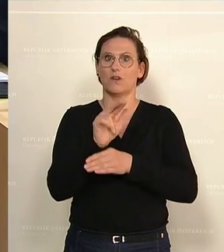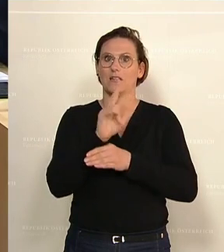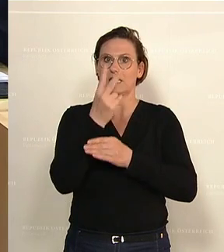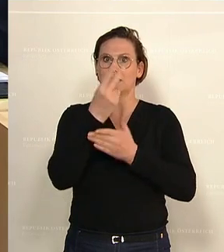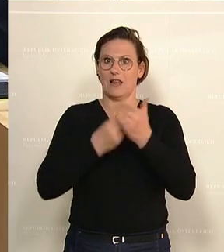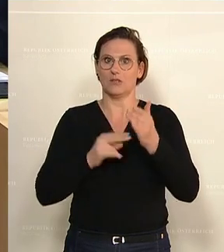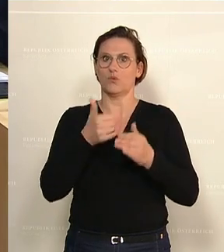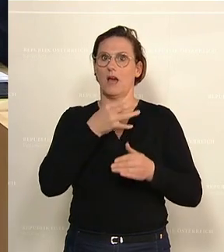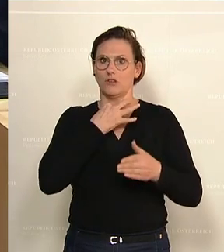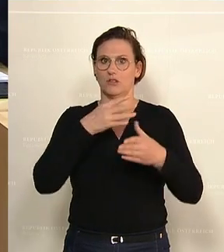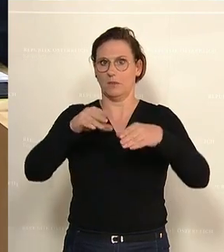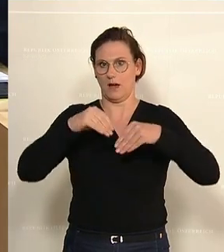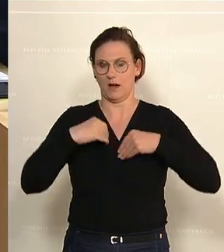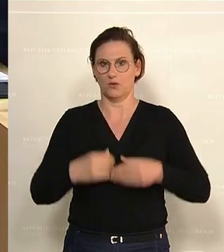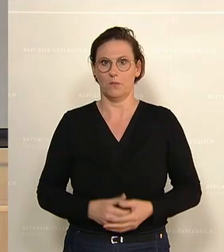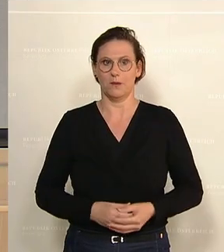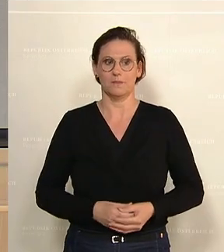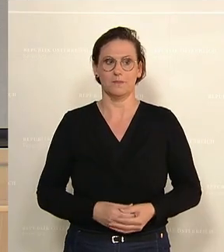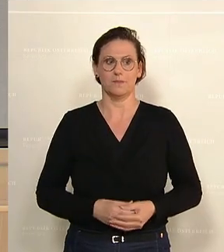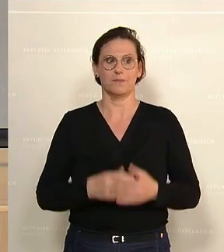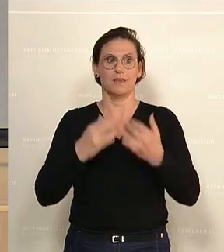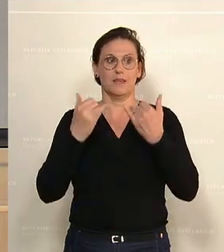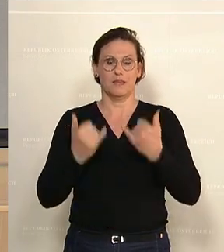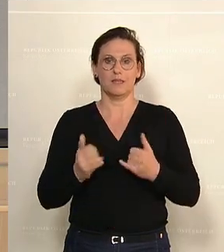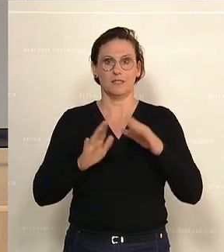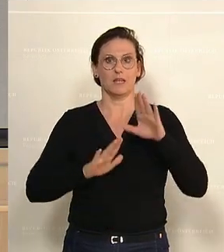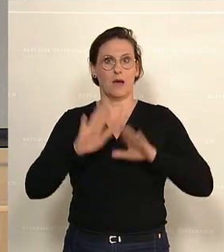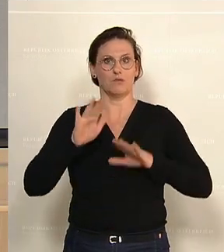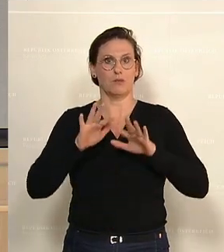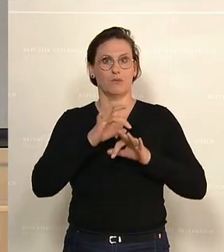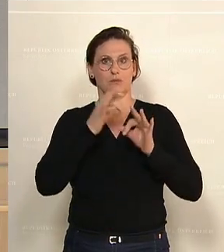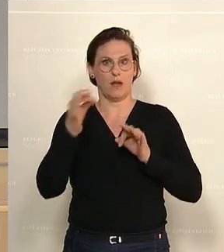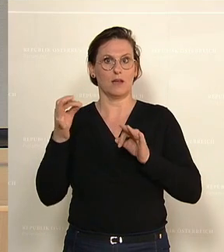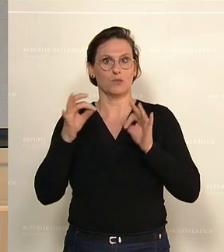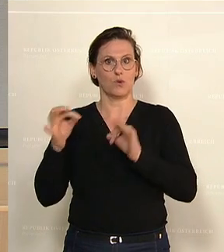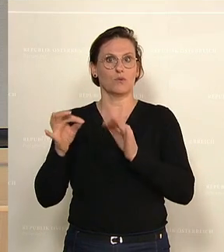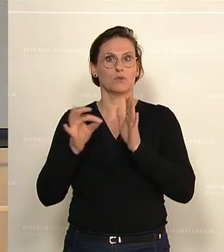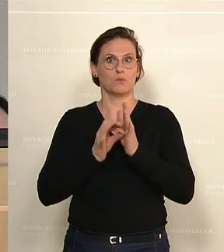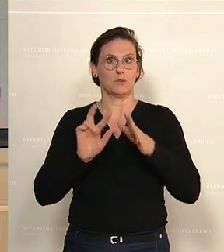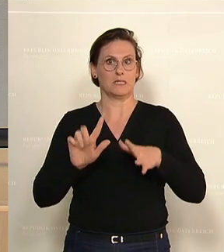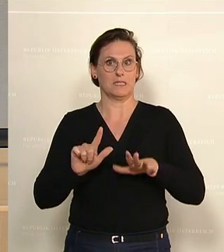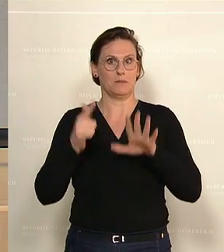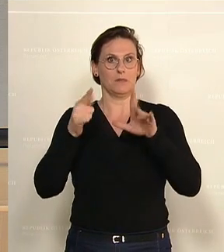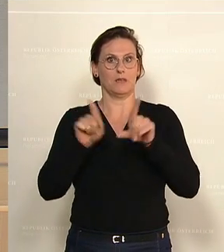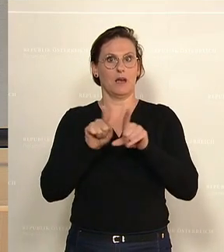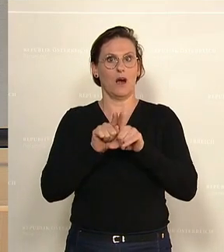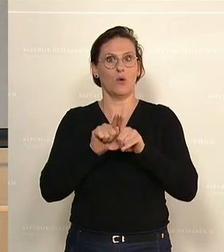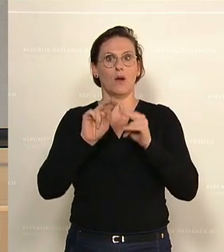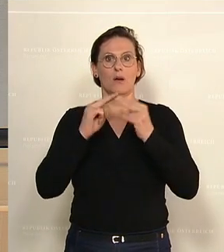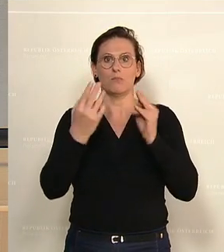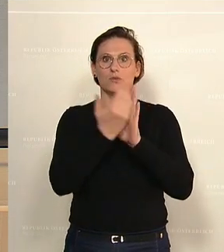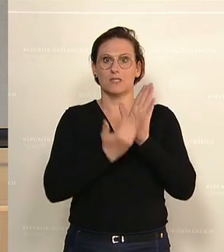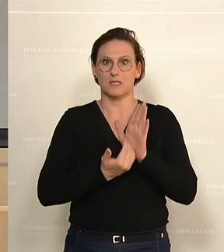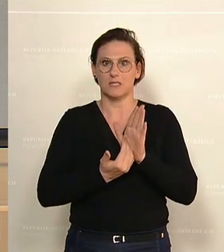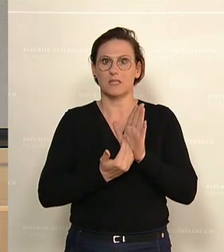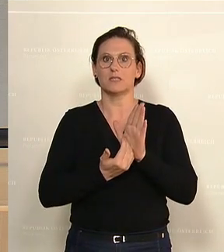einstimmig angenommen. Damit kommen wir zur Abstimmung über den Tagesordnungspunkt 7. Entwurf betreffend ein Bundesgesetz, mit